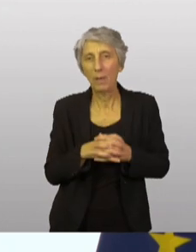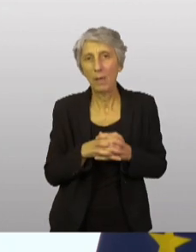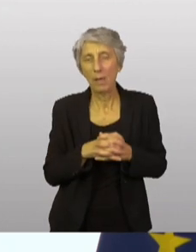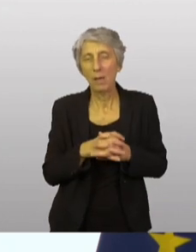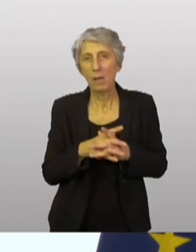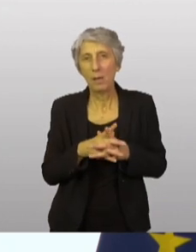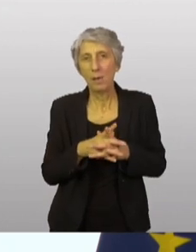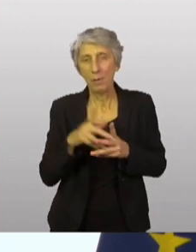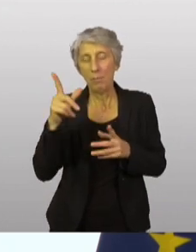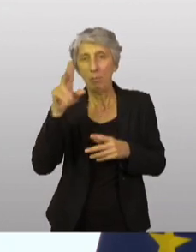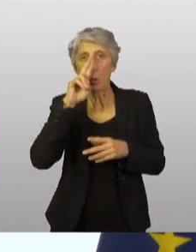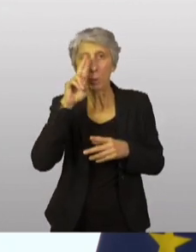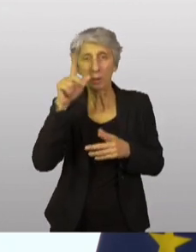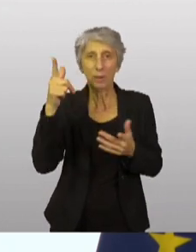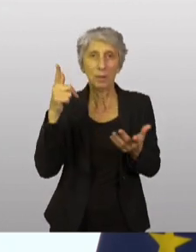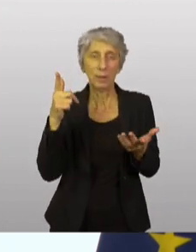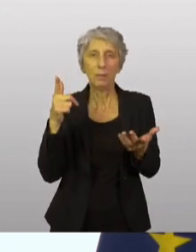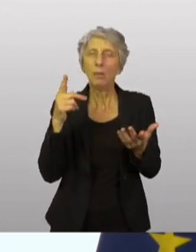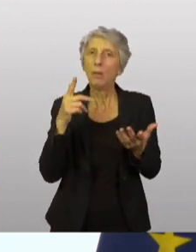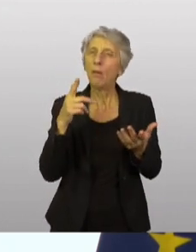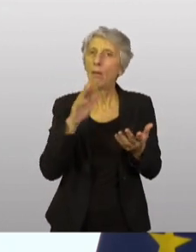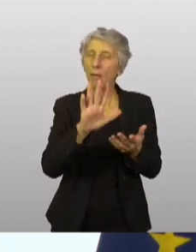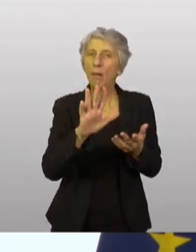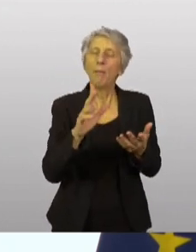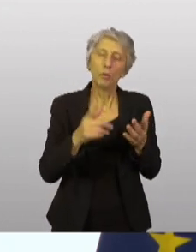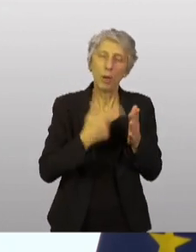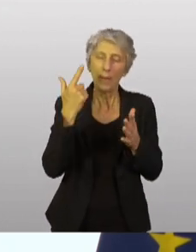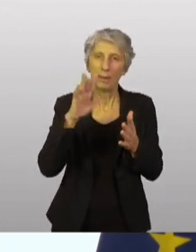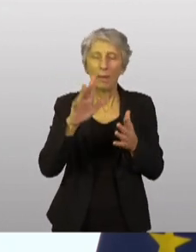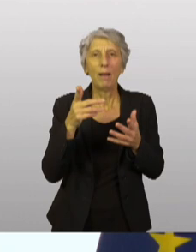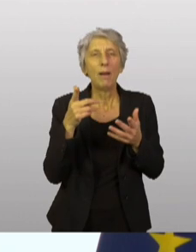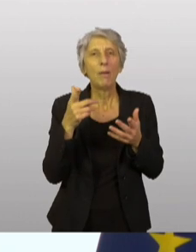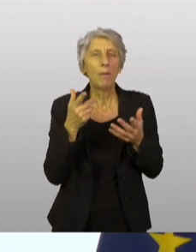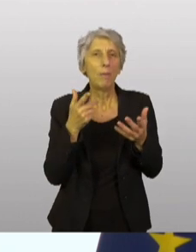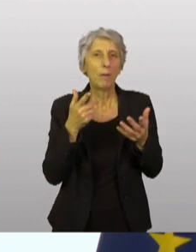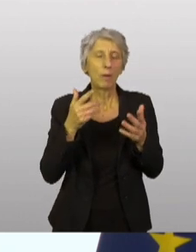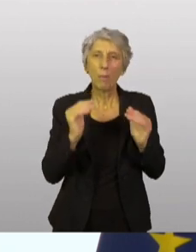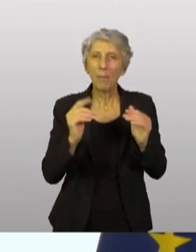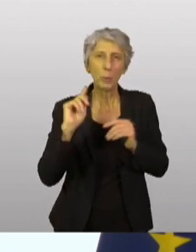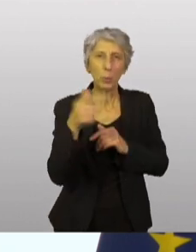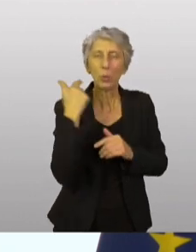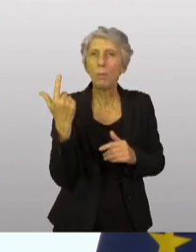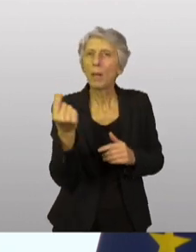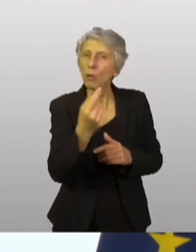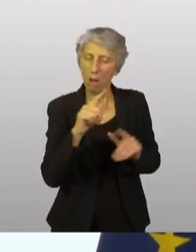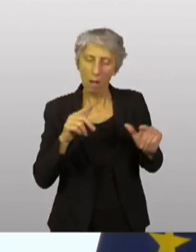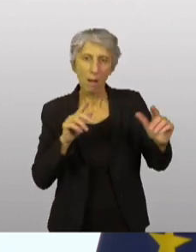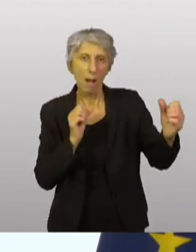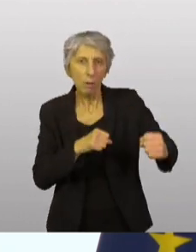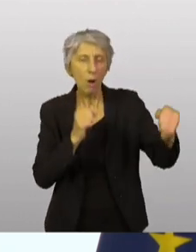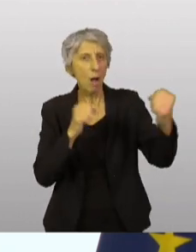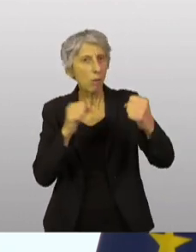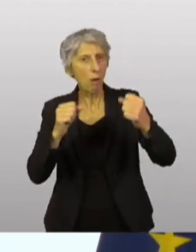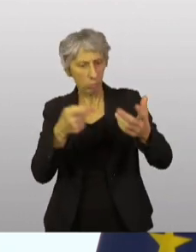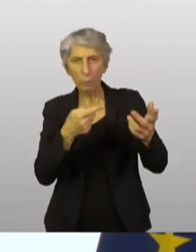agression qui n'a pas été provoquée. Et je me répète encore une fois qu'avec tous nos partenaires, il y a des accords qui sont